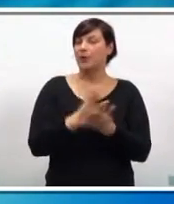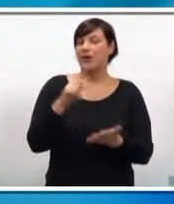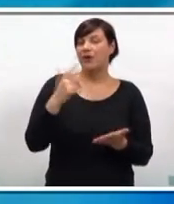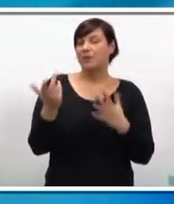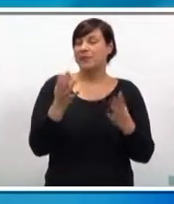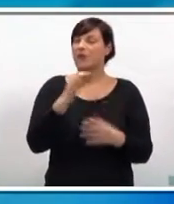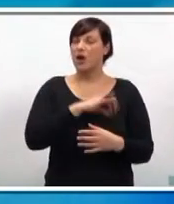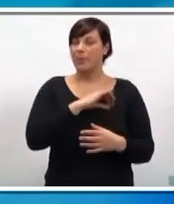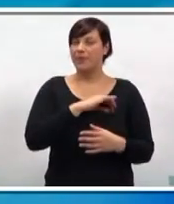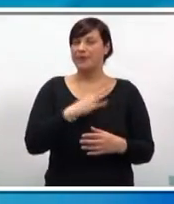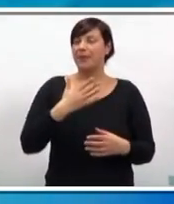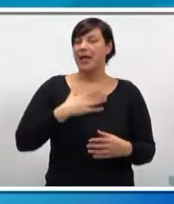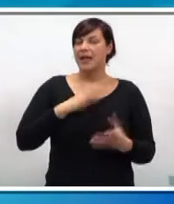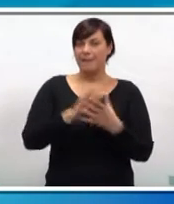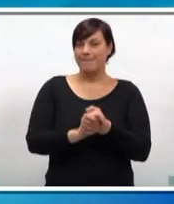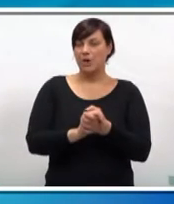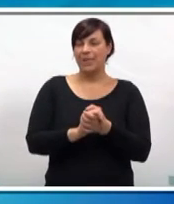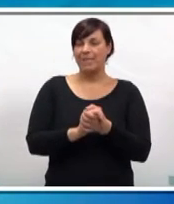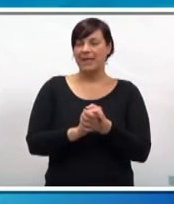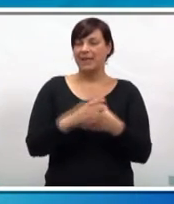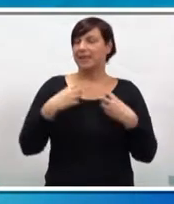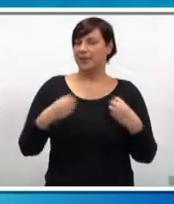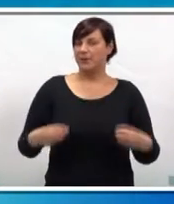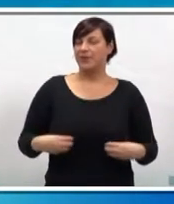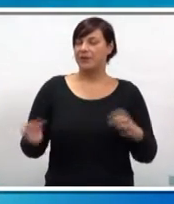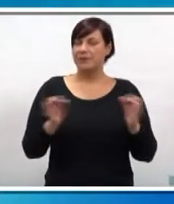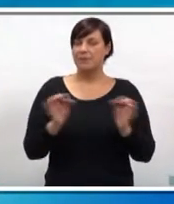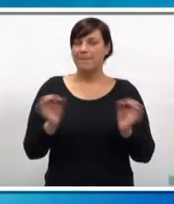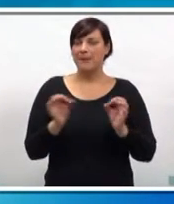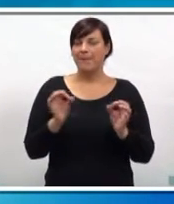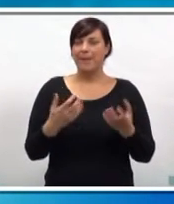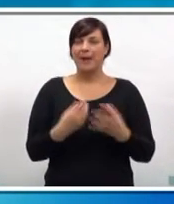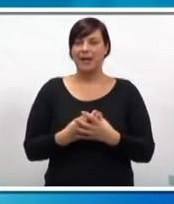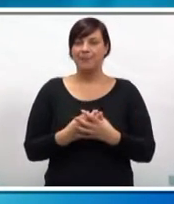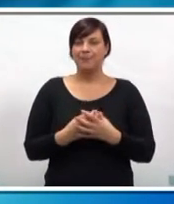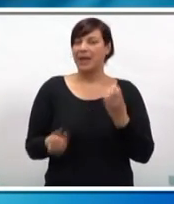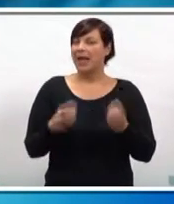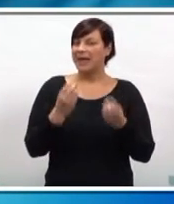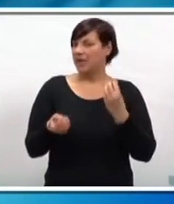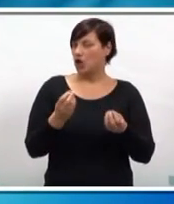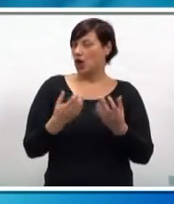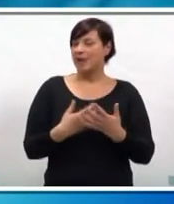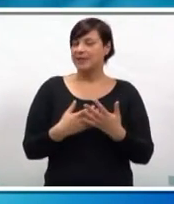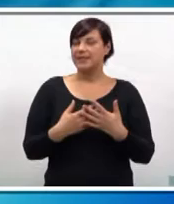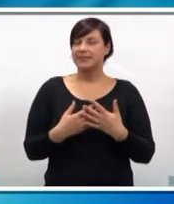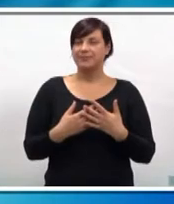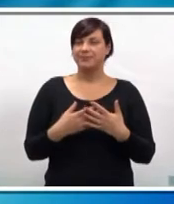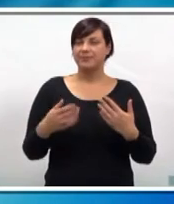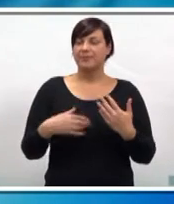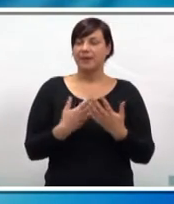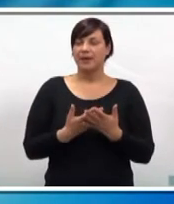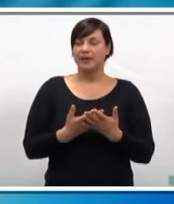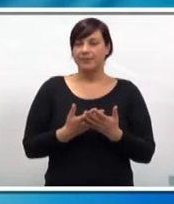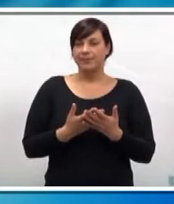neke svoje obaveze. Ja i moj prijatelj i naša profesorica smo pripremali igrokaz, puž na